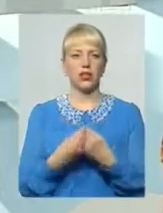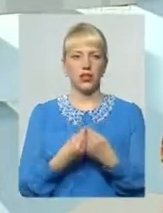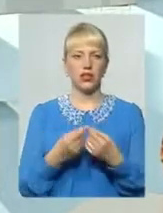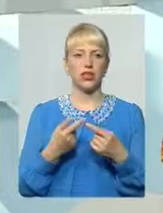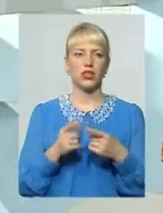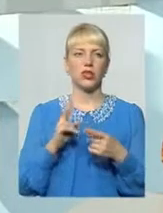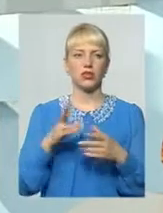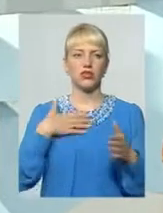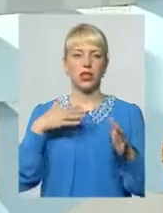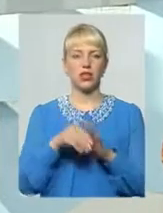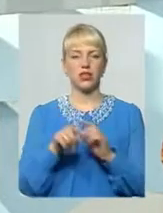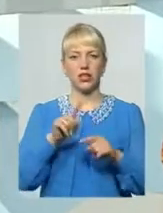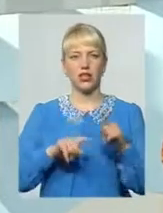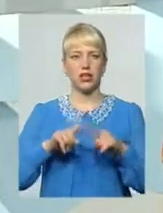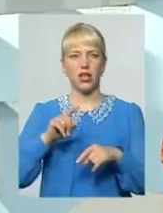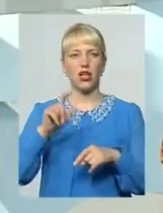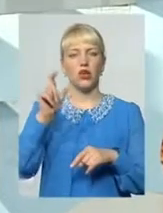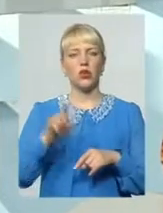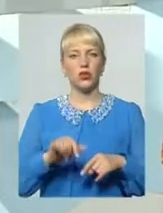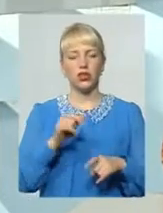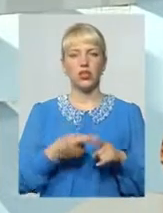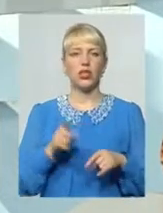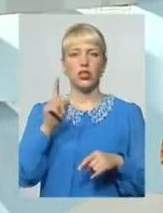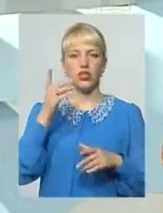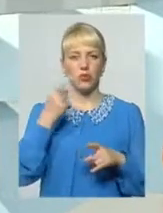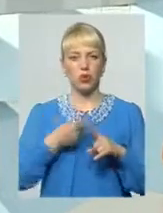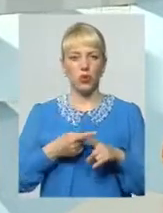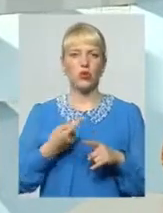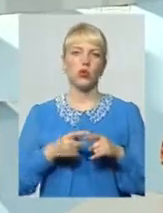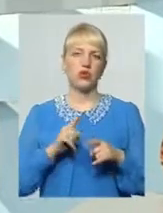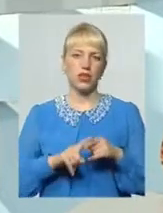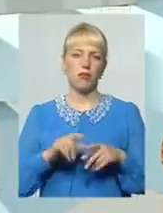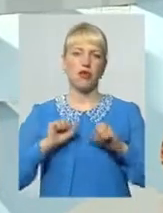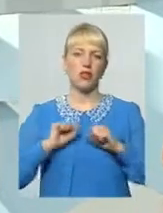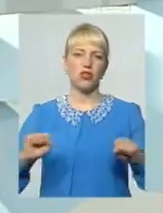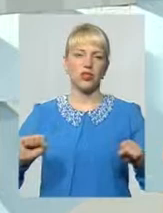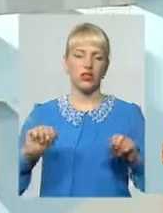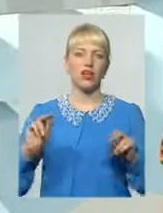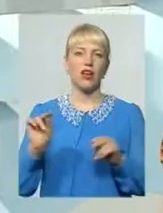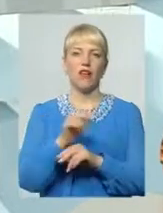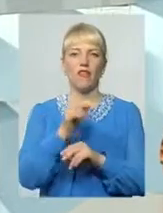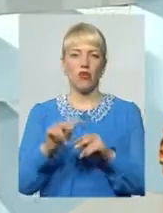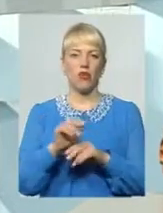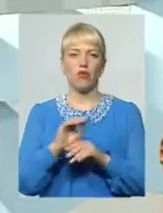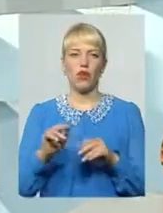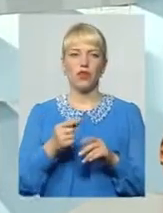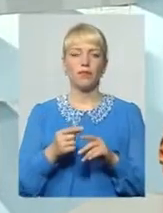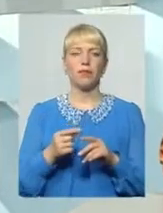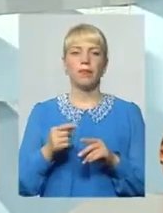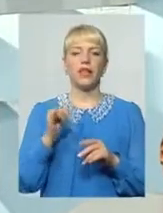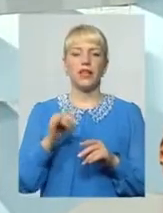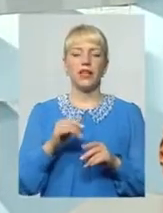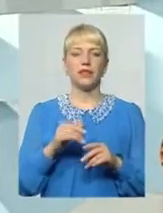загинув Рідна людина загинула І плюс до того Це дійсно патріотичне виховання Не відходячи до теорії А